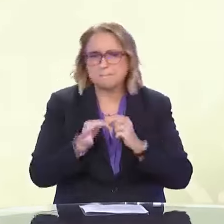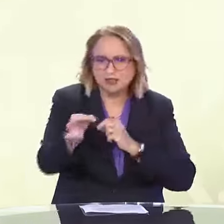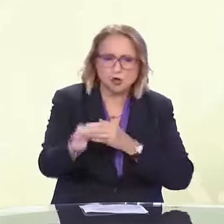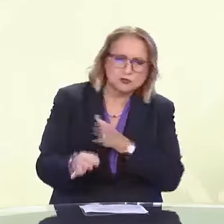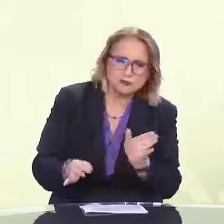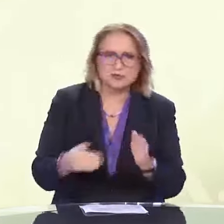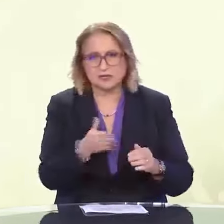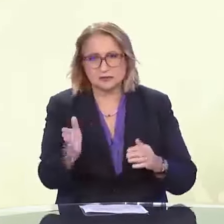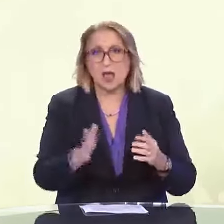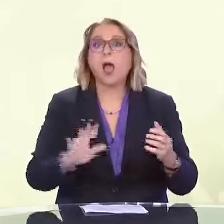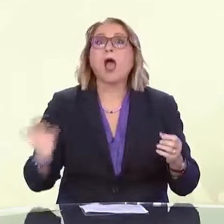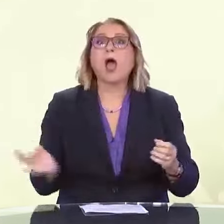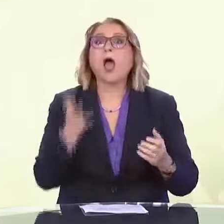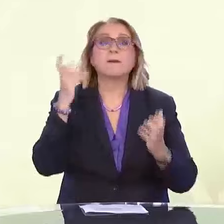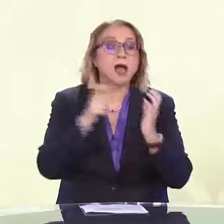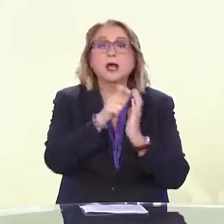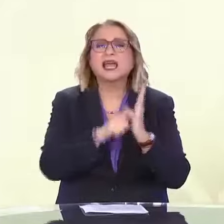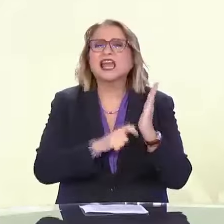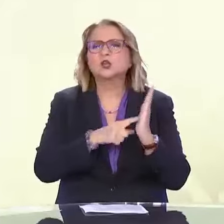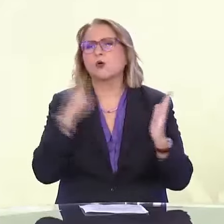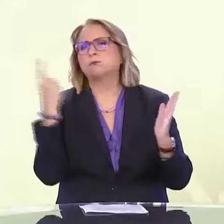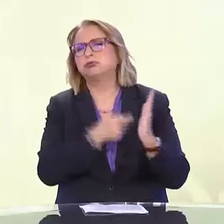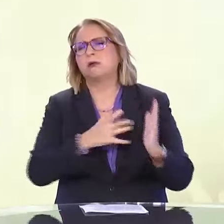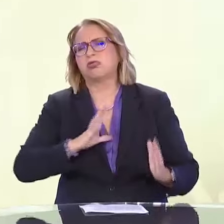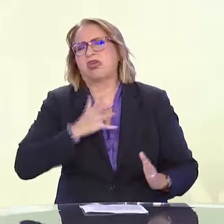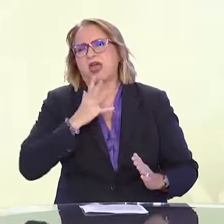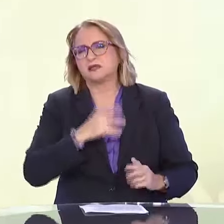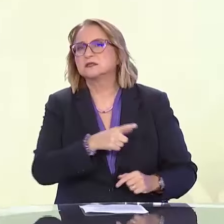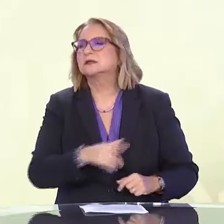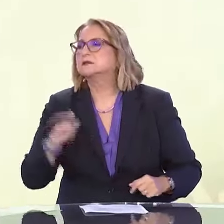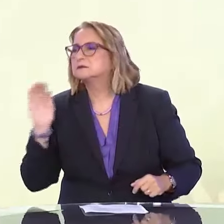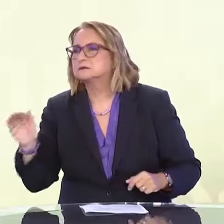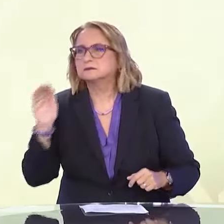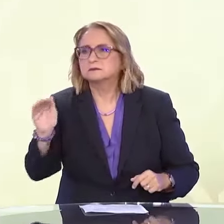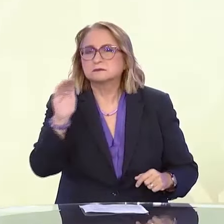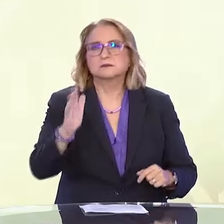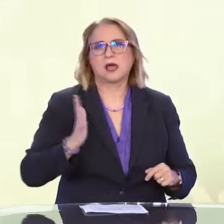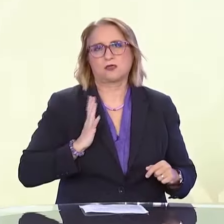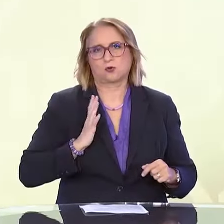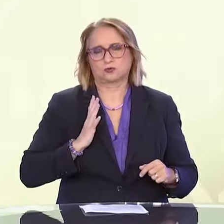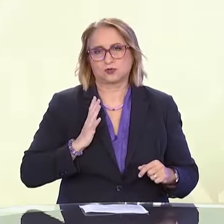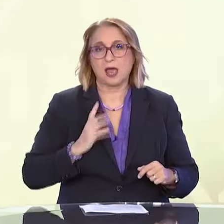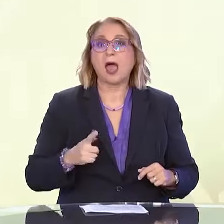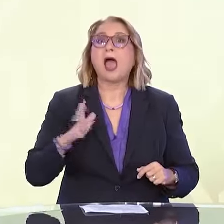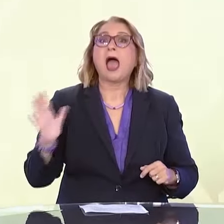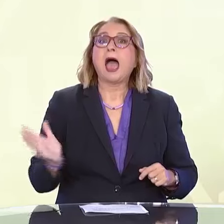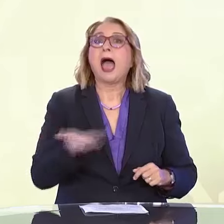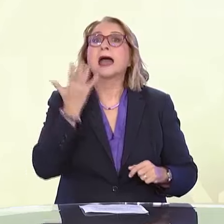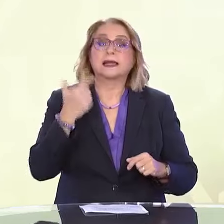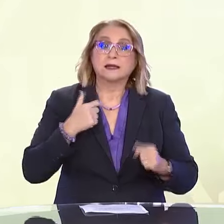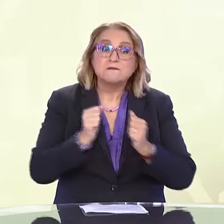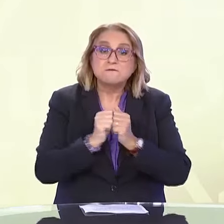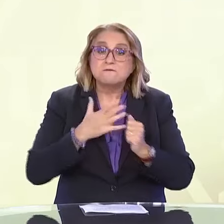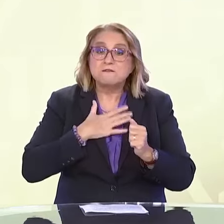μπορείς πάντα να ρωτάς στον κόσμο. Αυτό που εγώ κάνω πολλές φορές είναι να παίρνω οδηγίες από άλλους τύφλους φίλους μου αν εκείνοι έχουν πάει